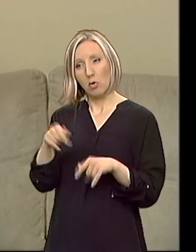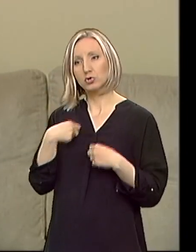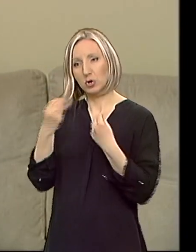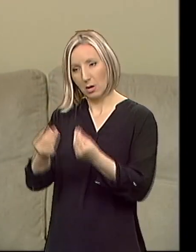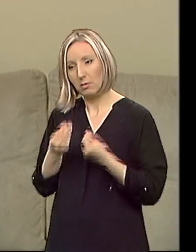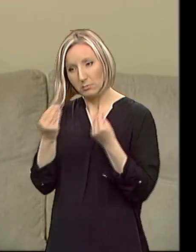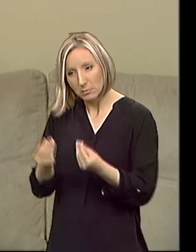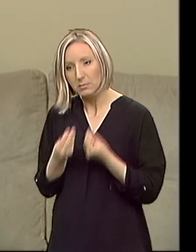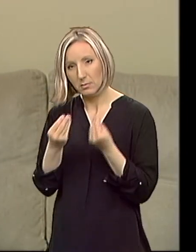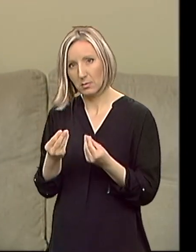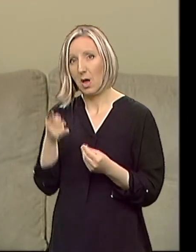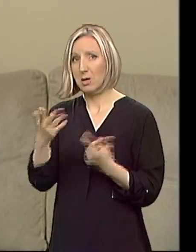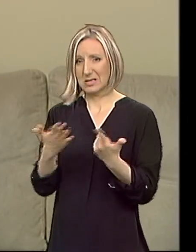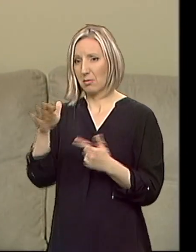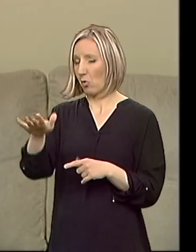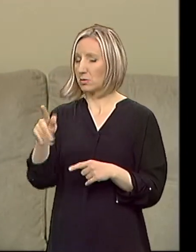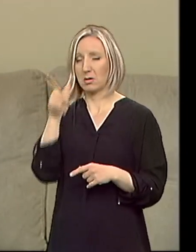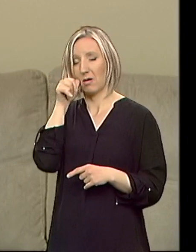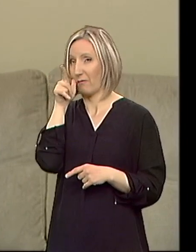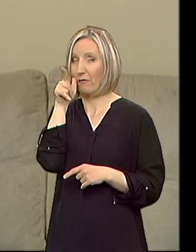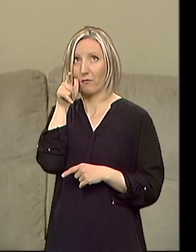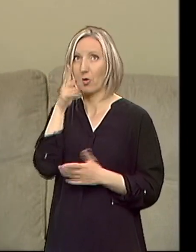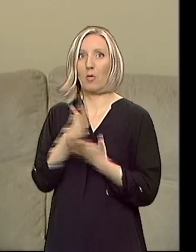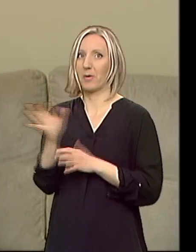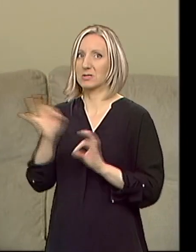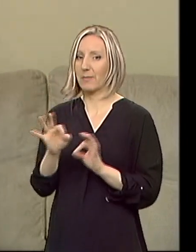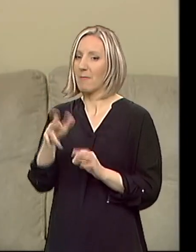On je u tom uzrastu jako bio spremno, pošto je onako popriječno.